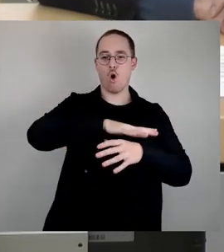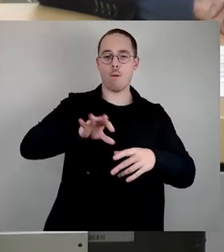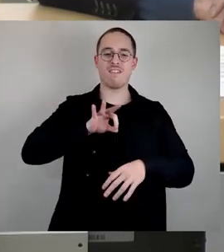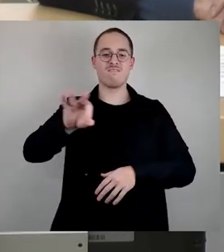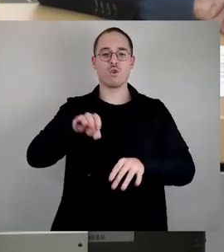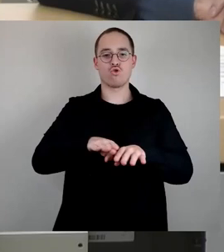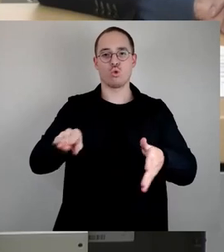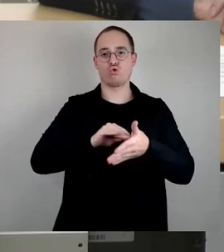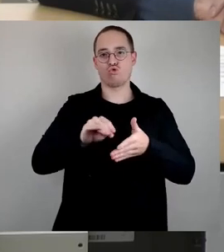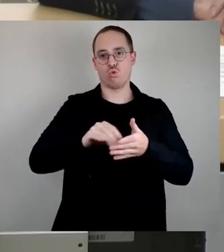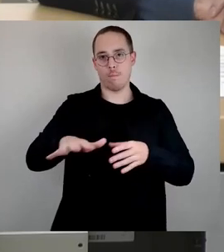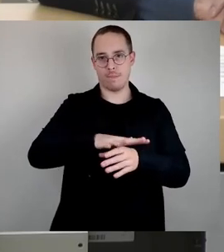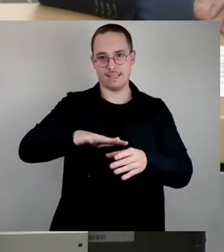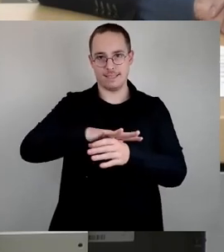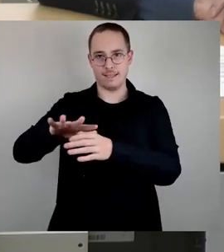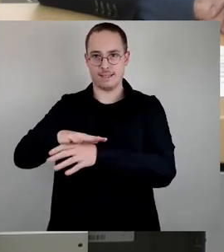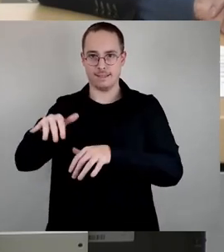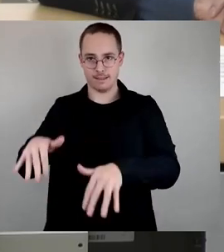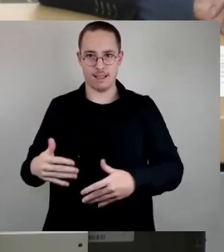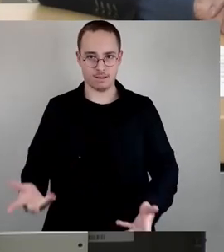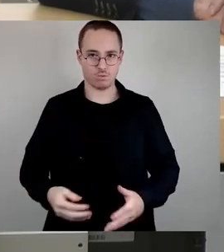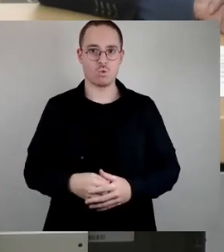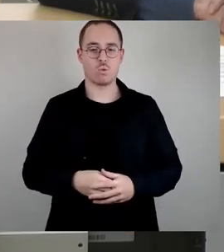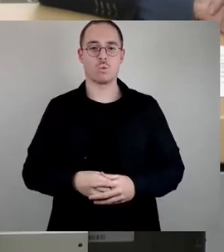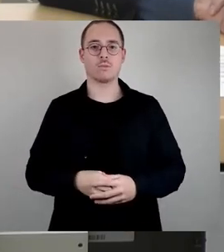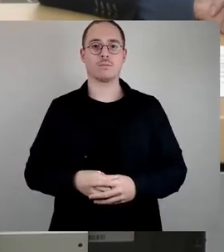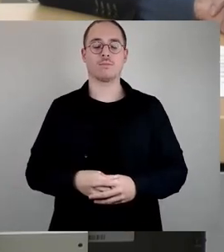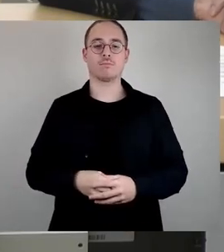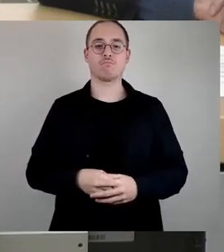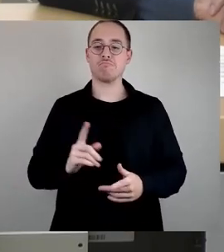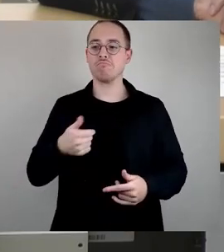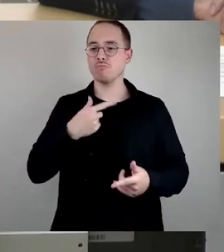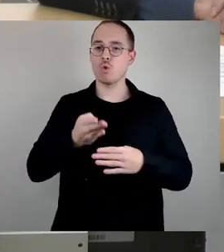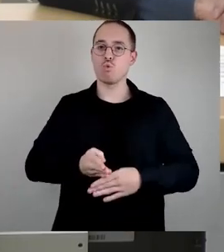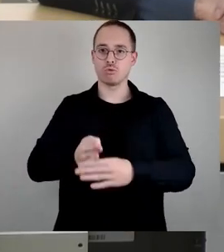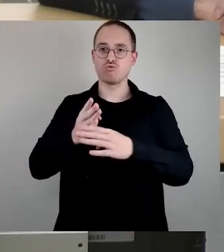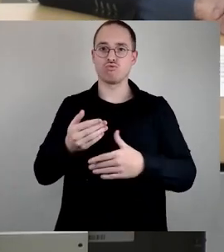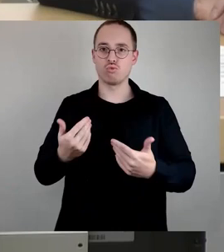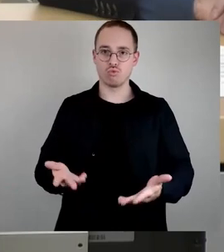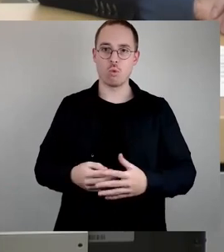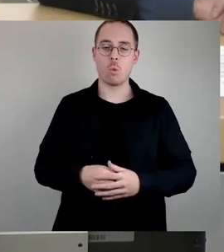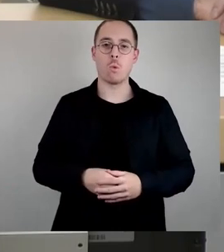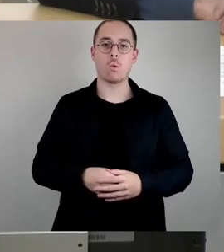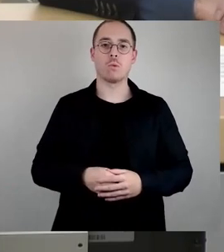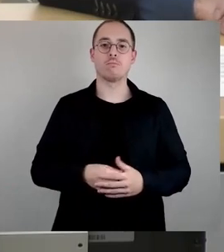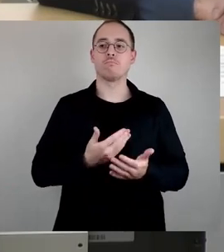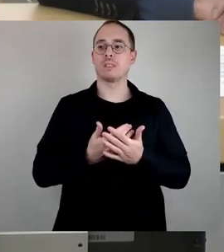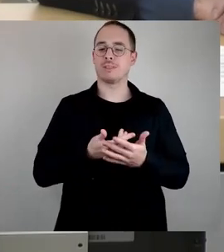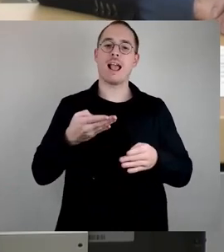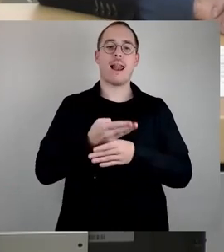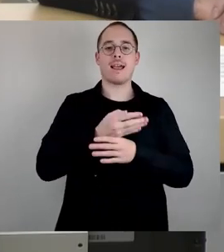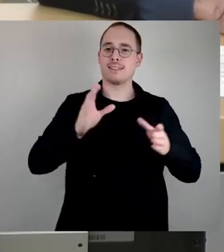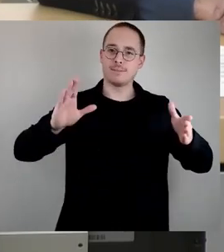geben. Ebenso unterstützen wir, dass die Planungsgröße von 25 Schüler auf 23 Schüler pro Klasse reduziert werden.